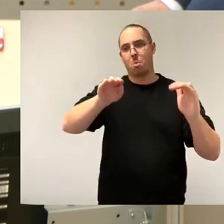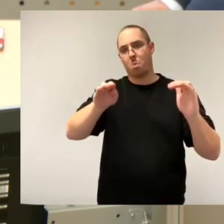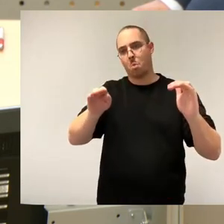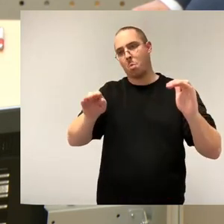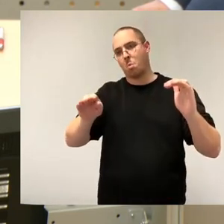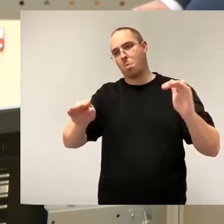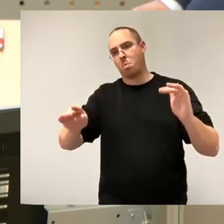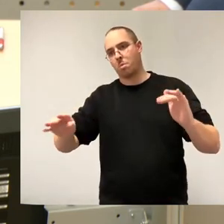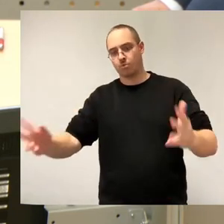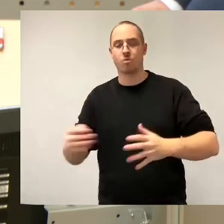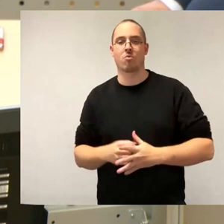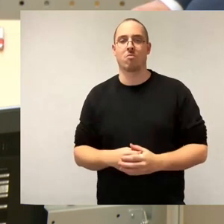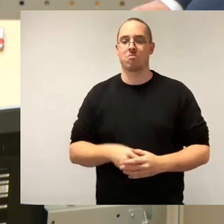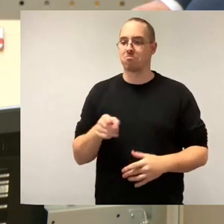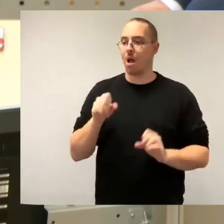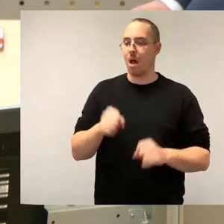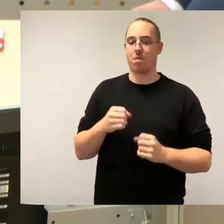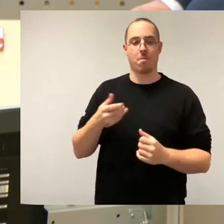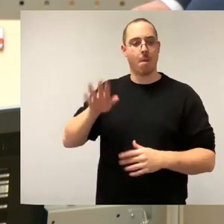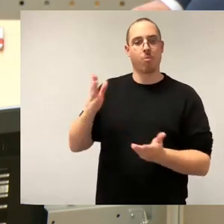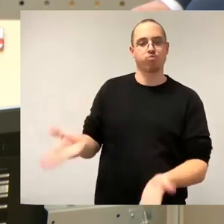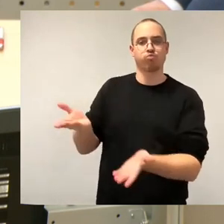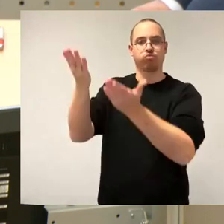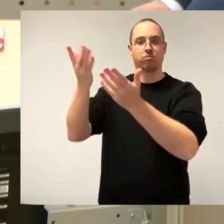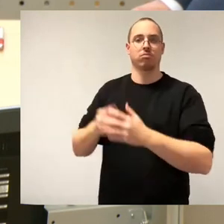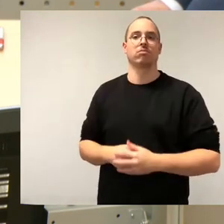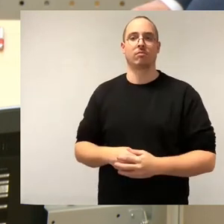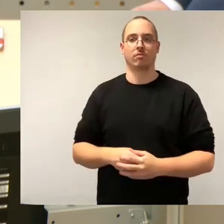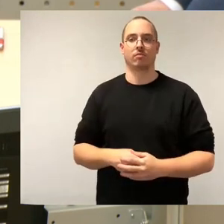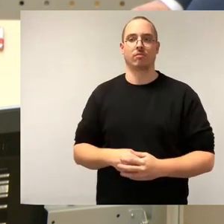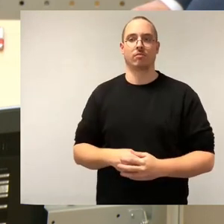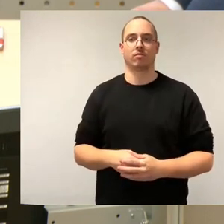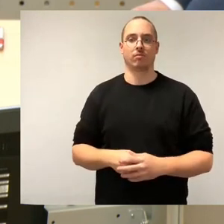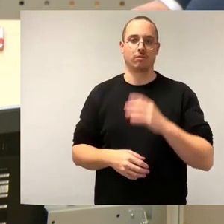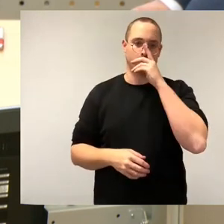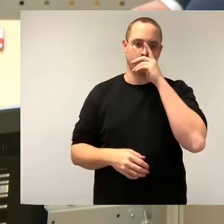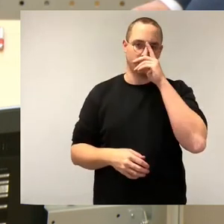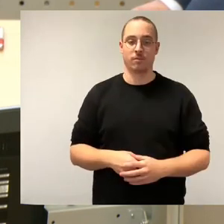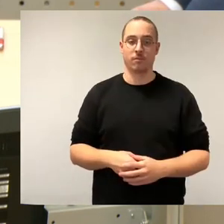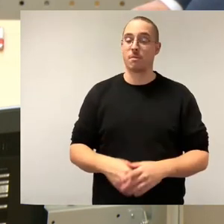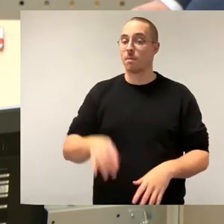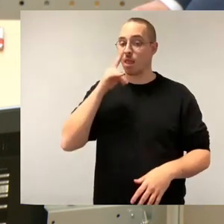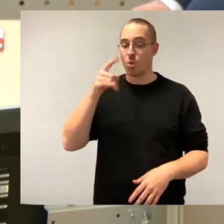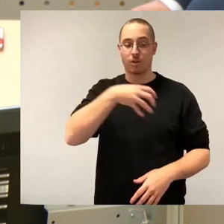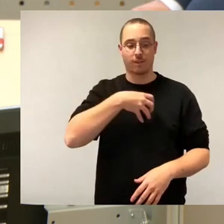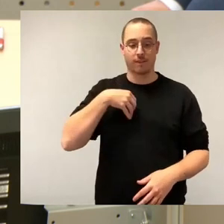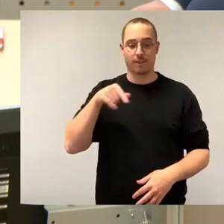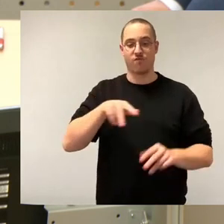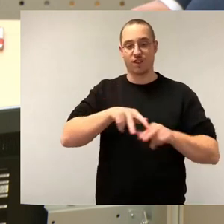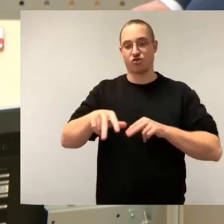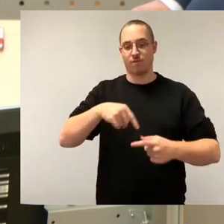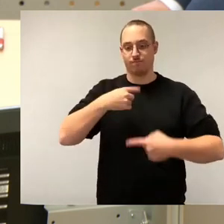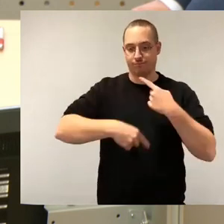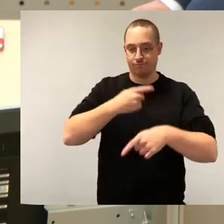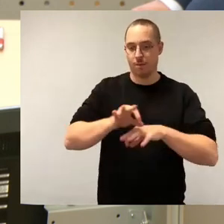neuer Blüte wachsen wird, wenn im Dresdner Norden sich die Wirtschaft weiterentwickelt. Das heißt, auch das Fliegen von